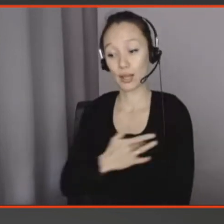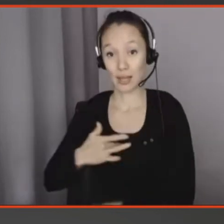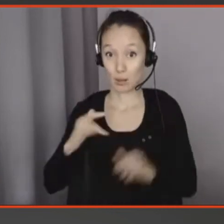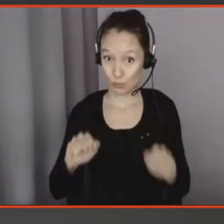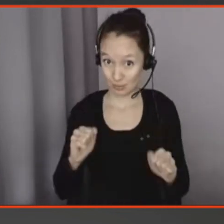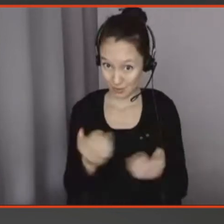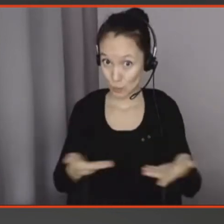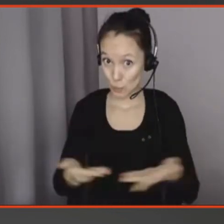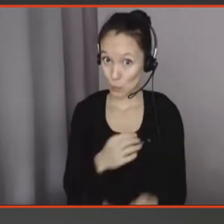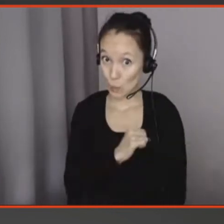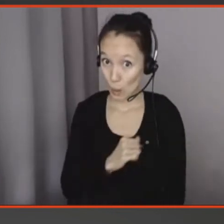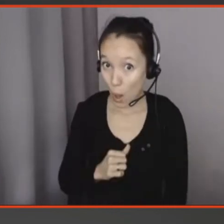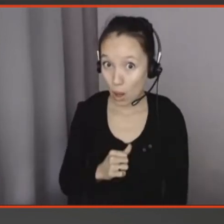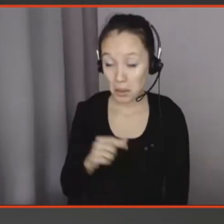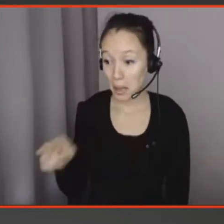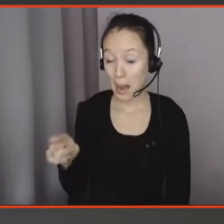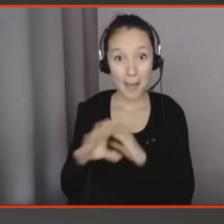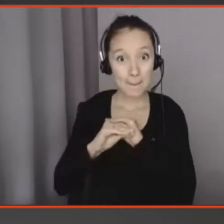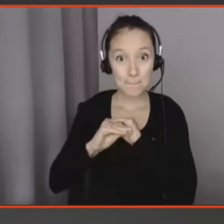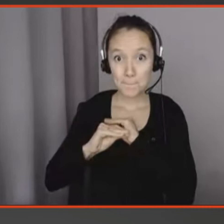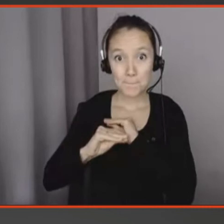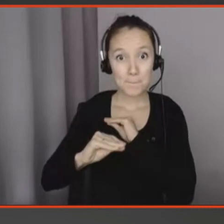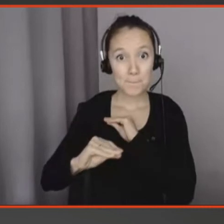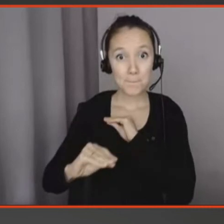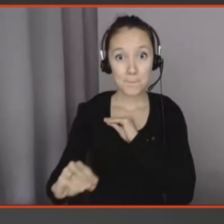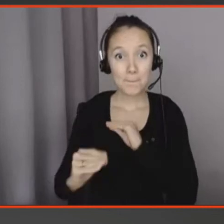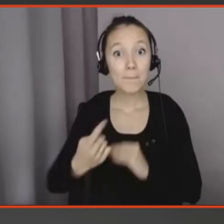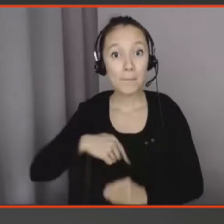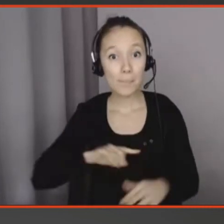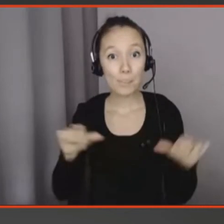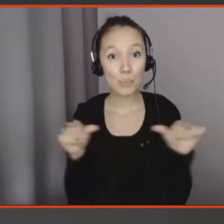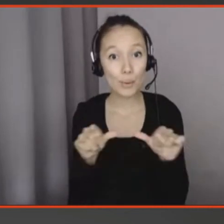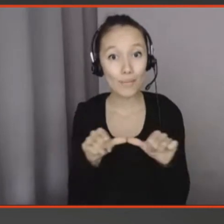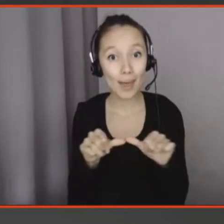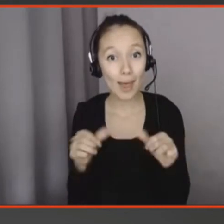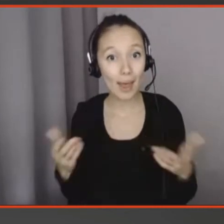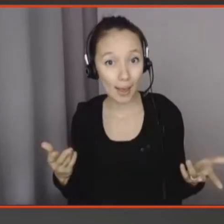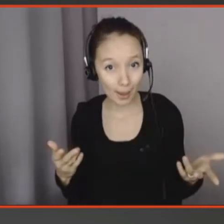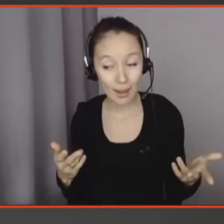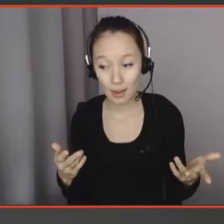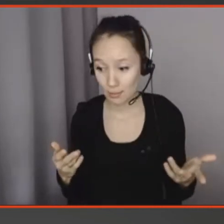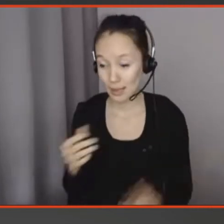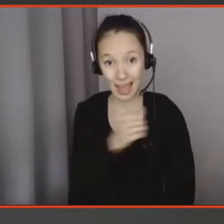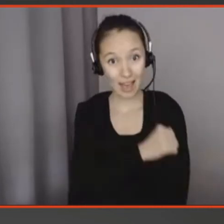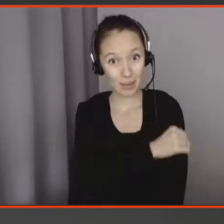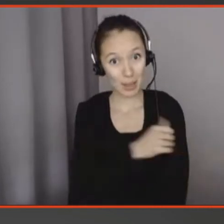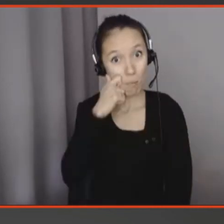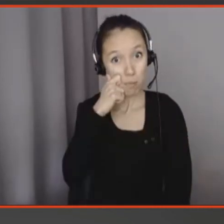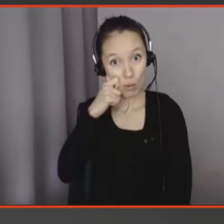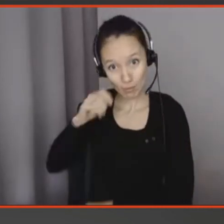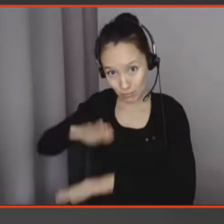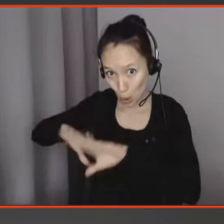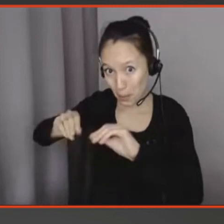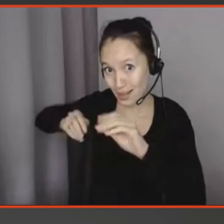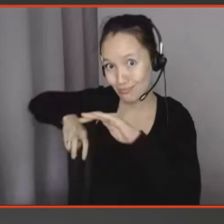en fait, on n'a pas de nouvelles d'Annie et qu-ce qu'on fait ? Est-ce qu'on envoie une infirmière sur place pour voir ? Est-ce qu